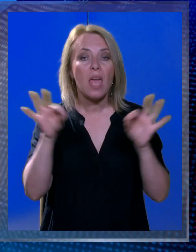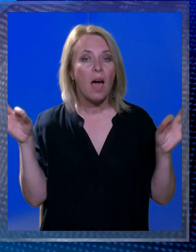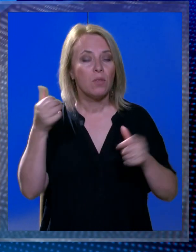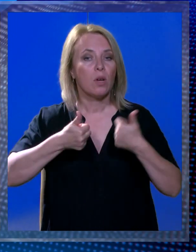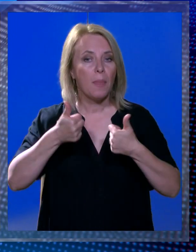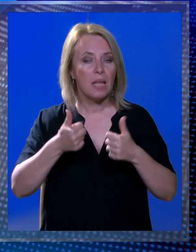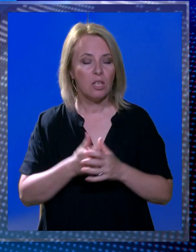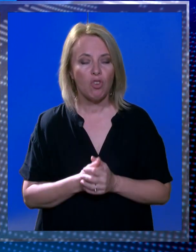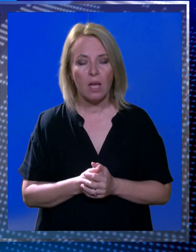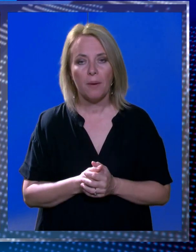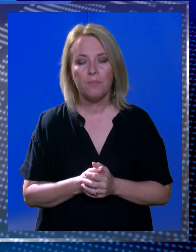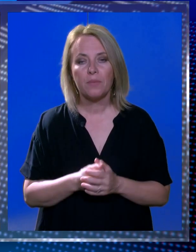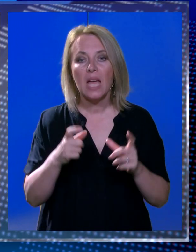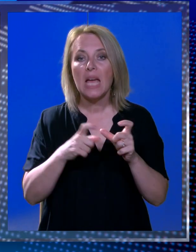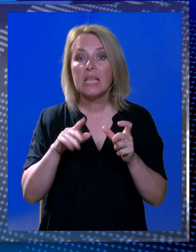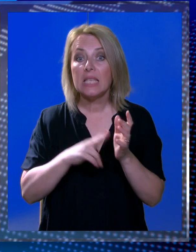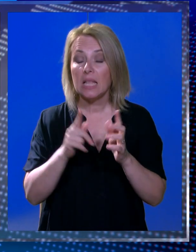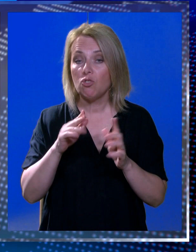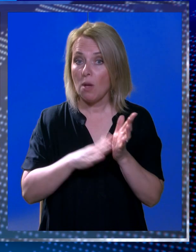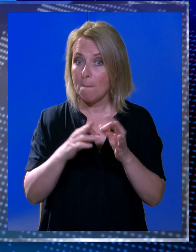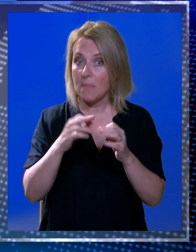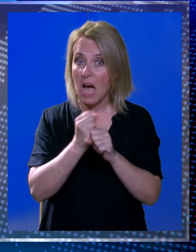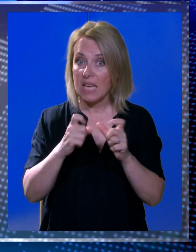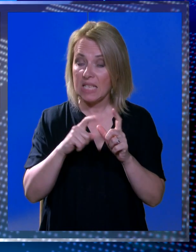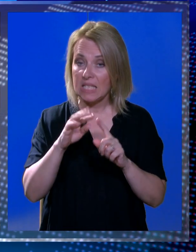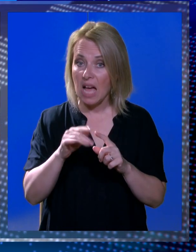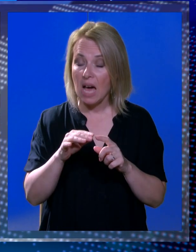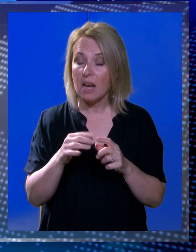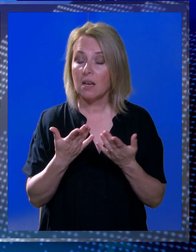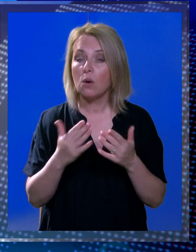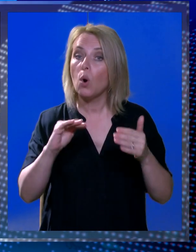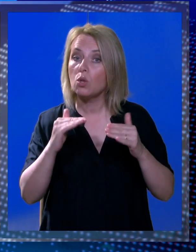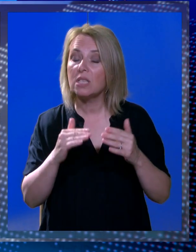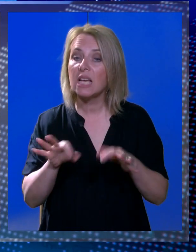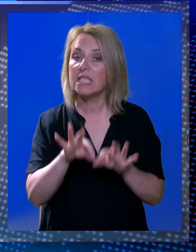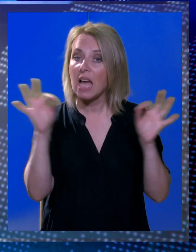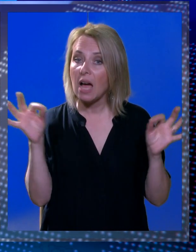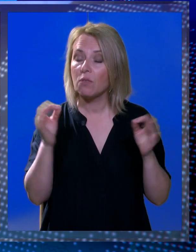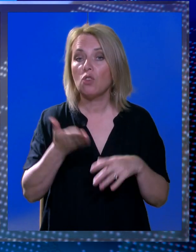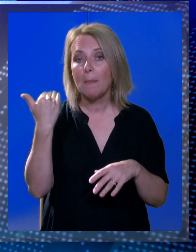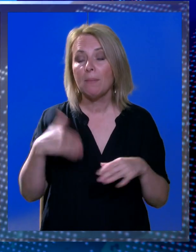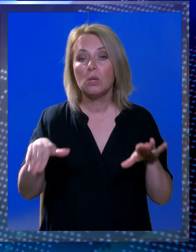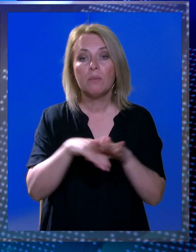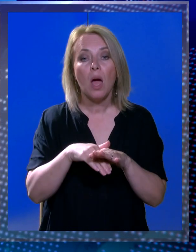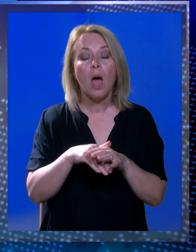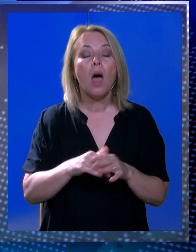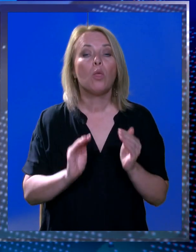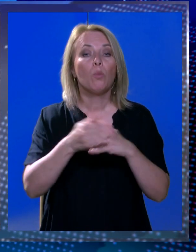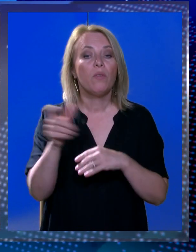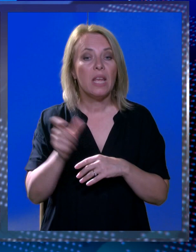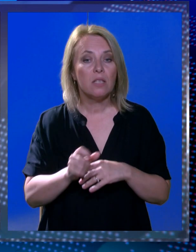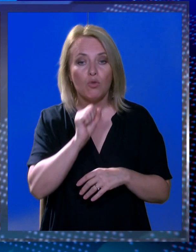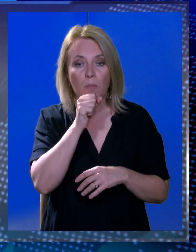voditelja odnosa s javnošću i prodaje. Sentić je magistar odnosa s javnošću a do prelaska u kazalište bio je zaposlenik Dubrovačko